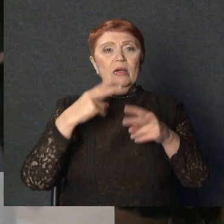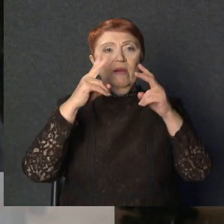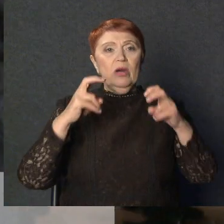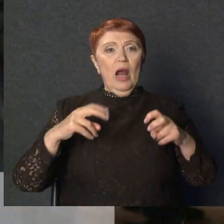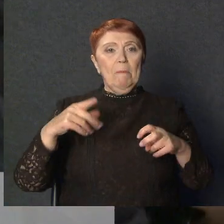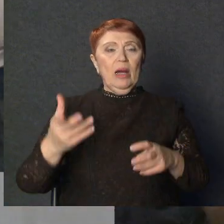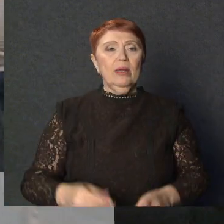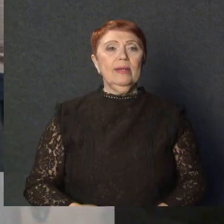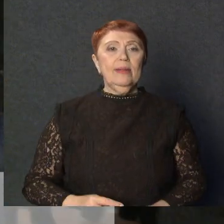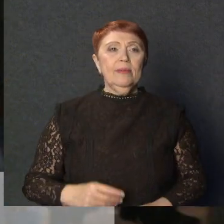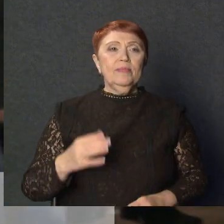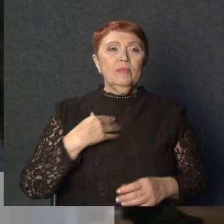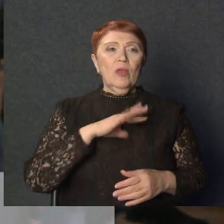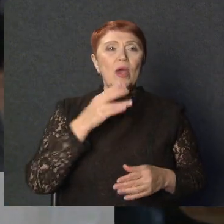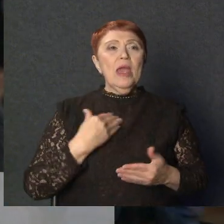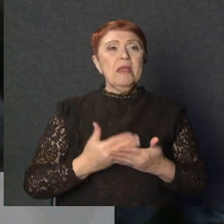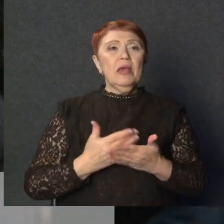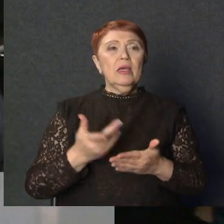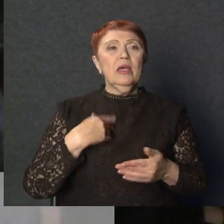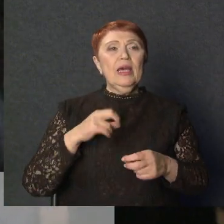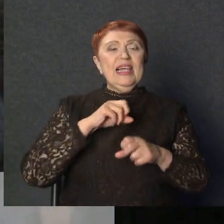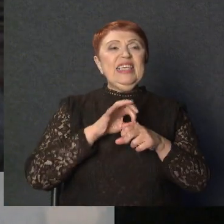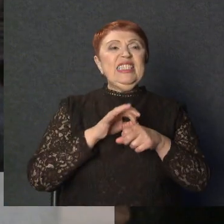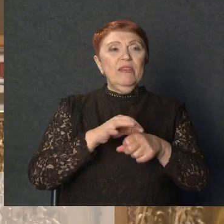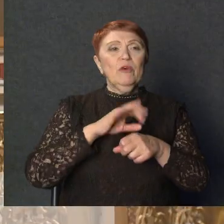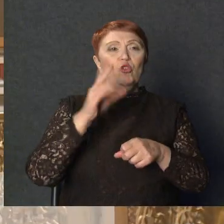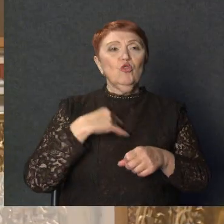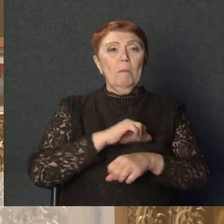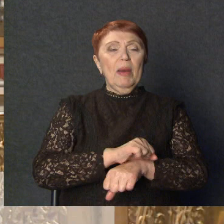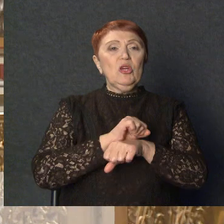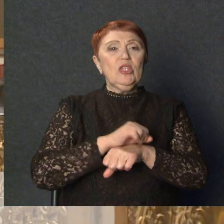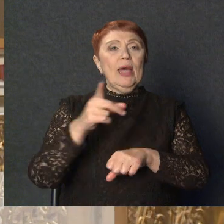тоже некий символ, что жизнь всегда побеждает смерть.